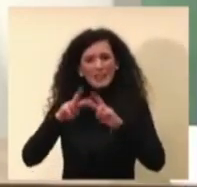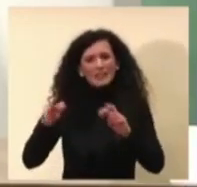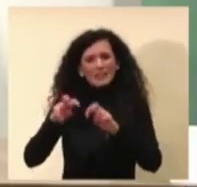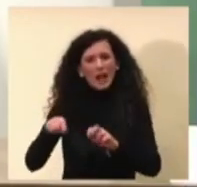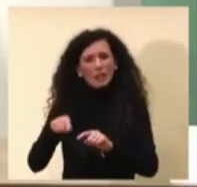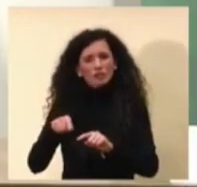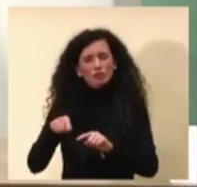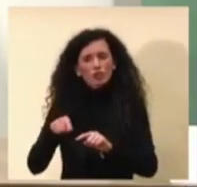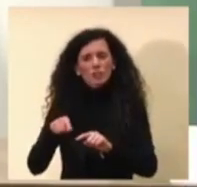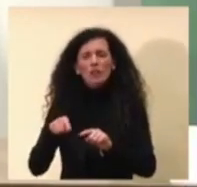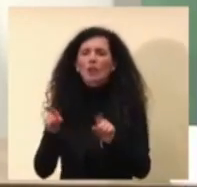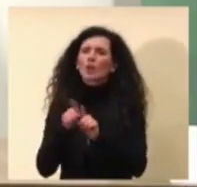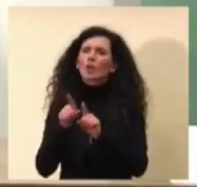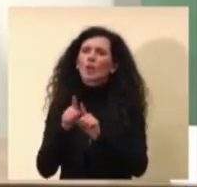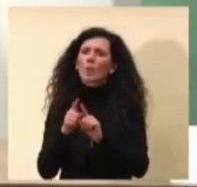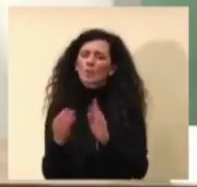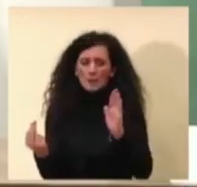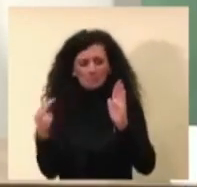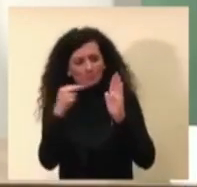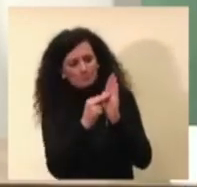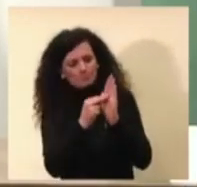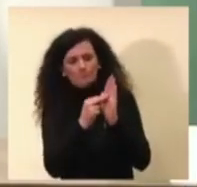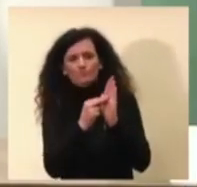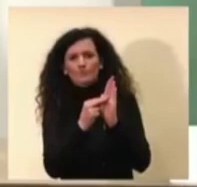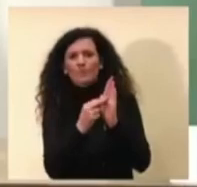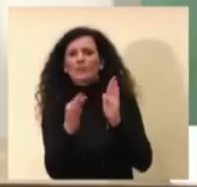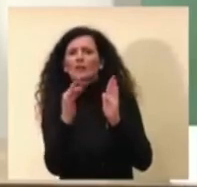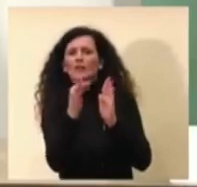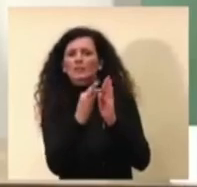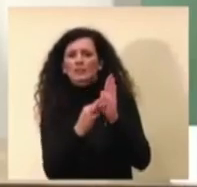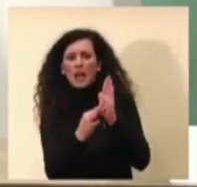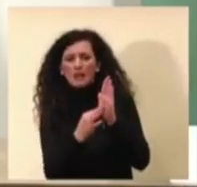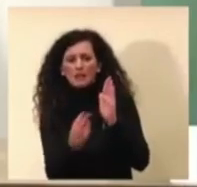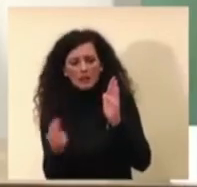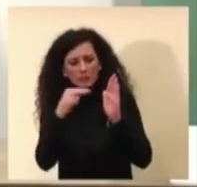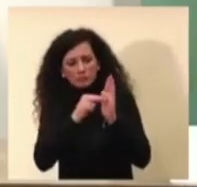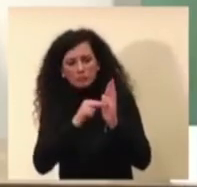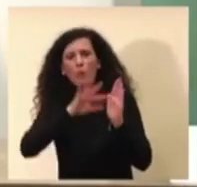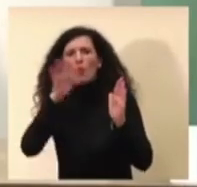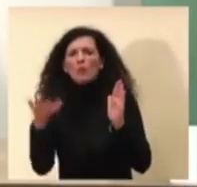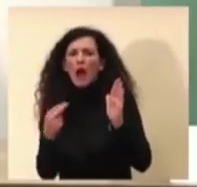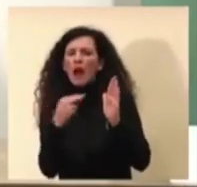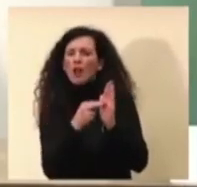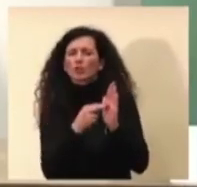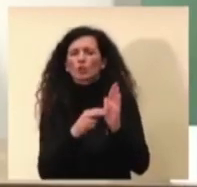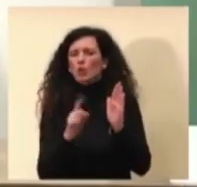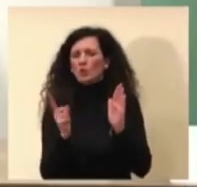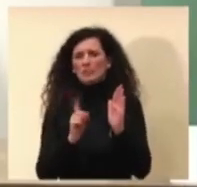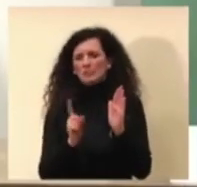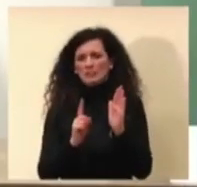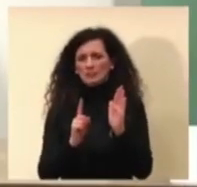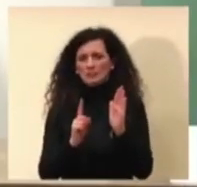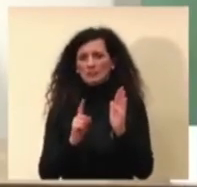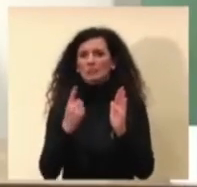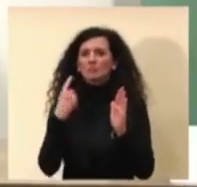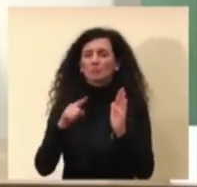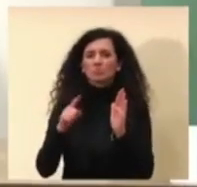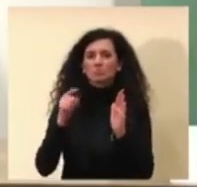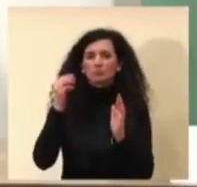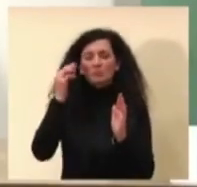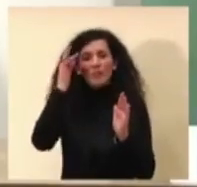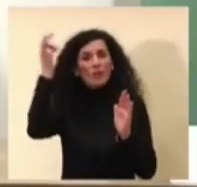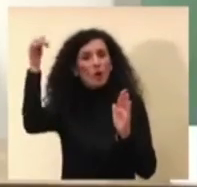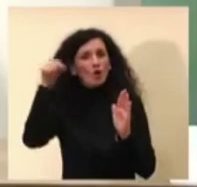quello di aggiungere un altro indicatore tra virgolette nei famosi 21 non è questo lo spirito non credo che questo abbia